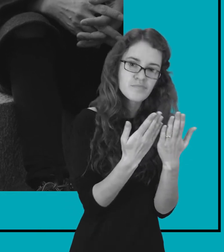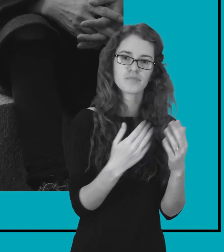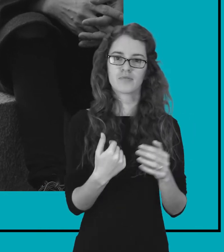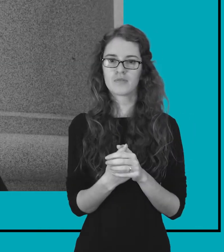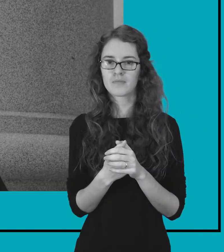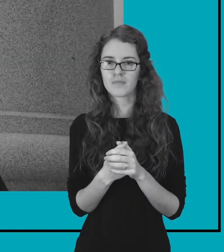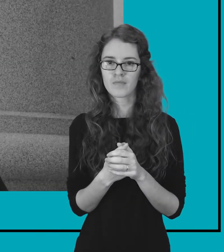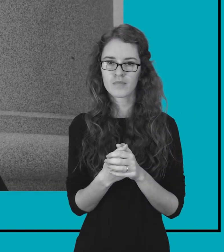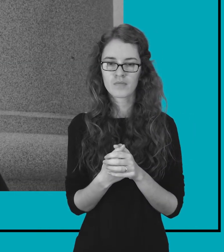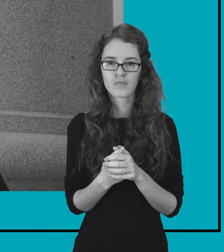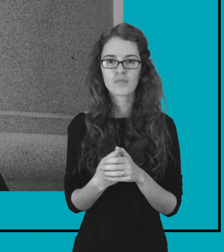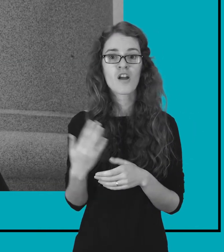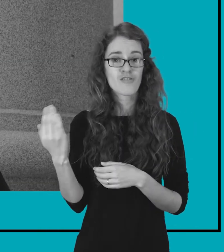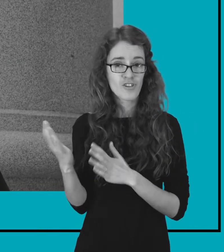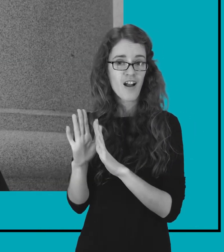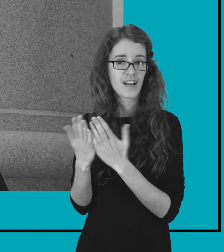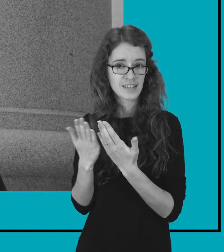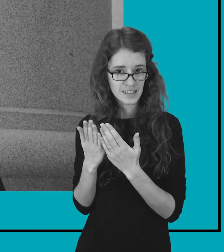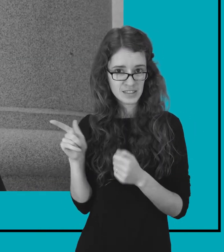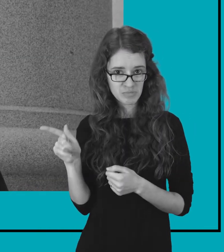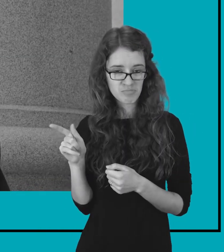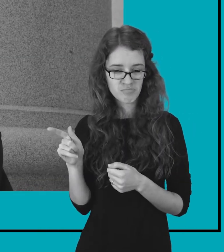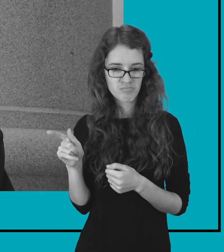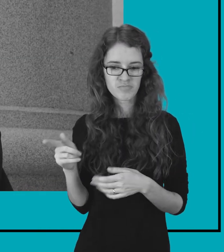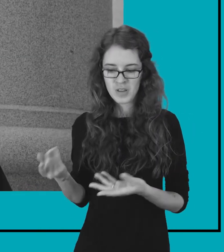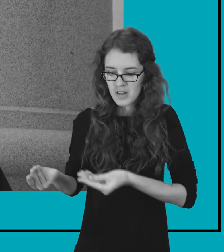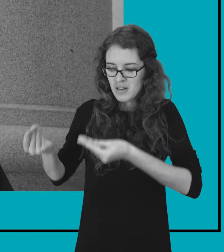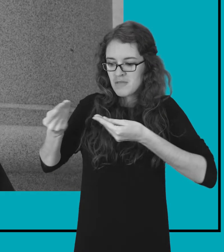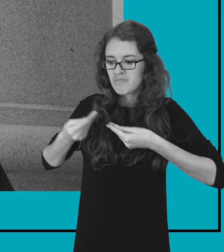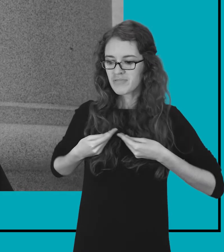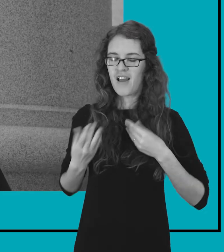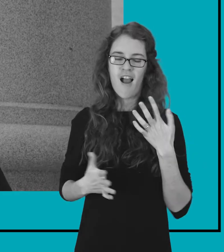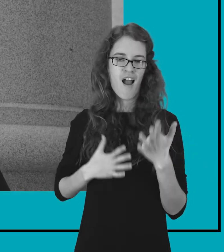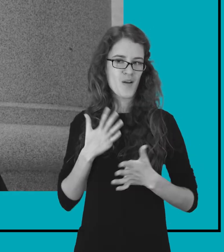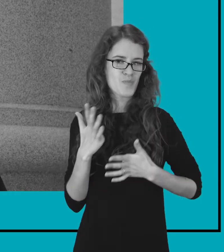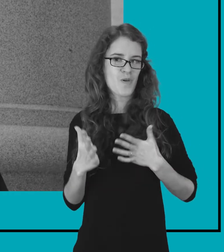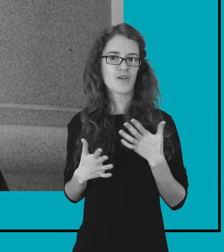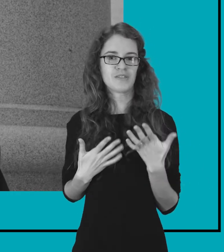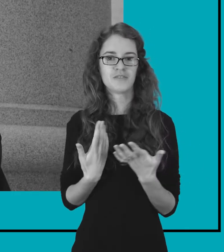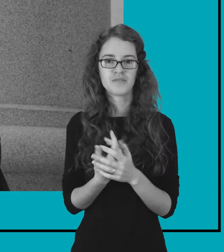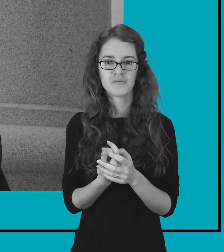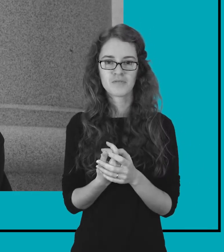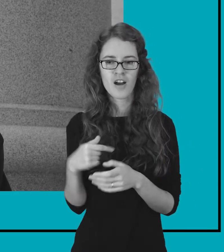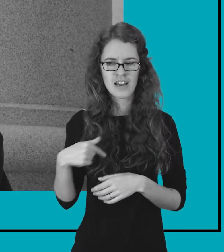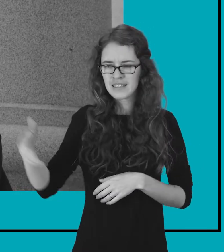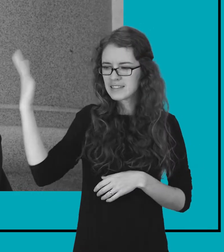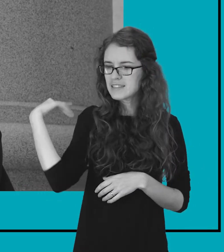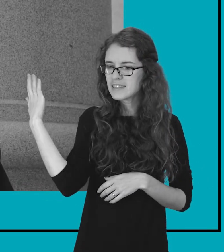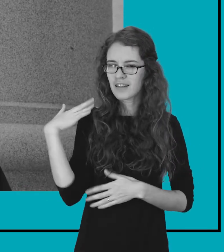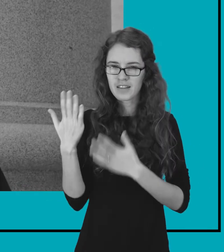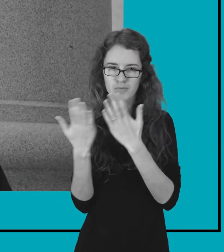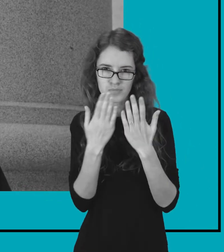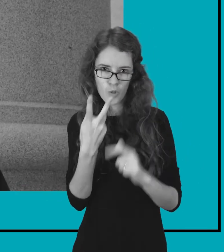tokį, nu kažkokiu, davė labai šviesių poterių. Ir aš galbūt dabar, aš jie seniai, seniai